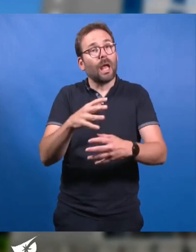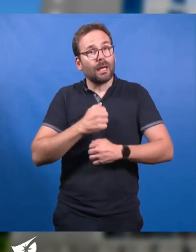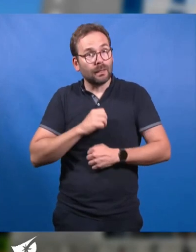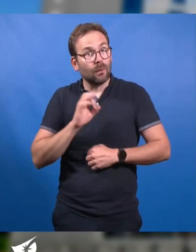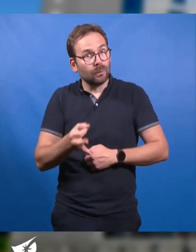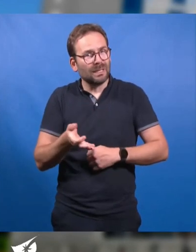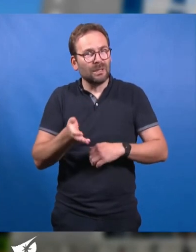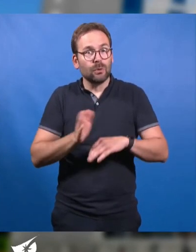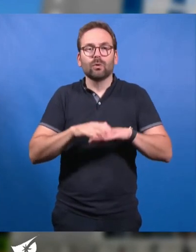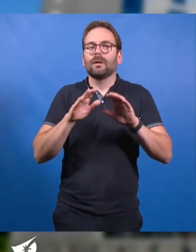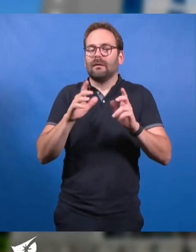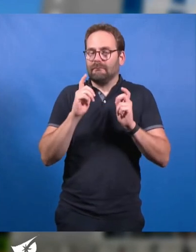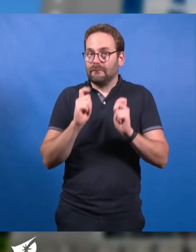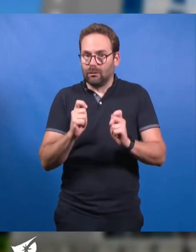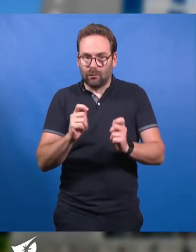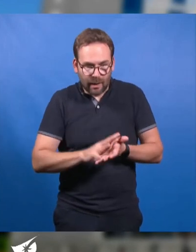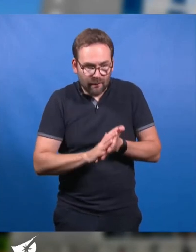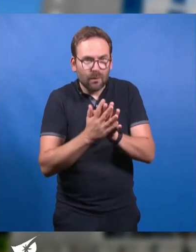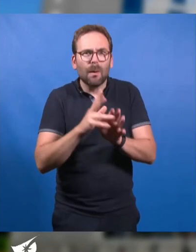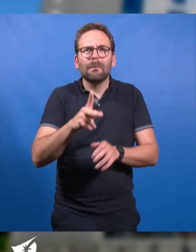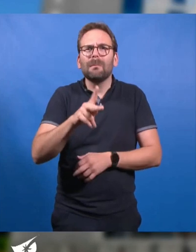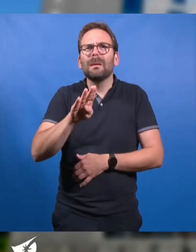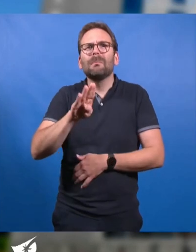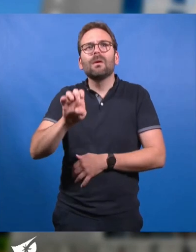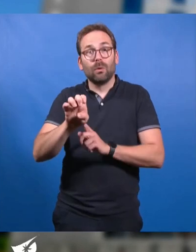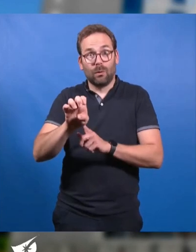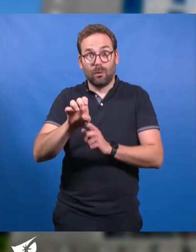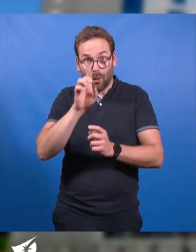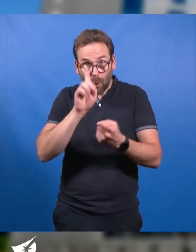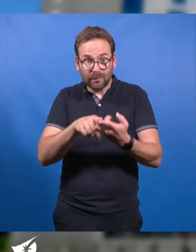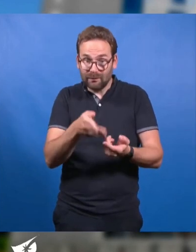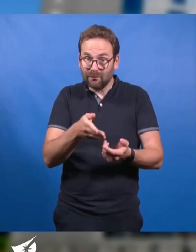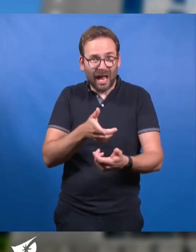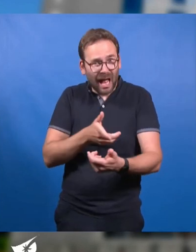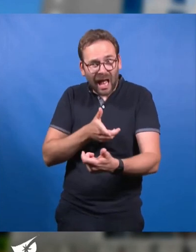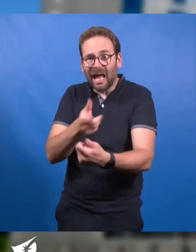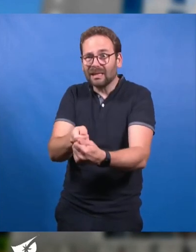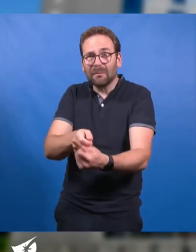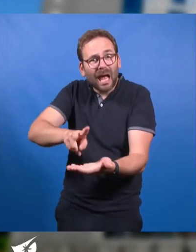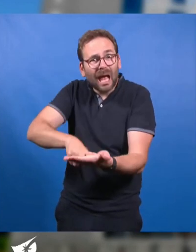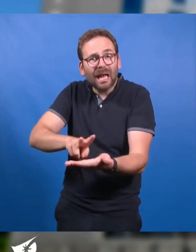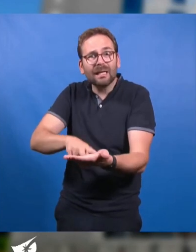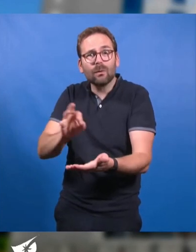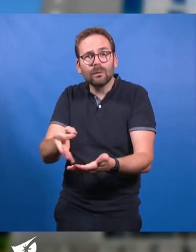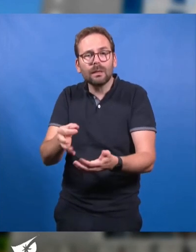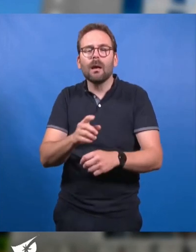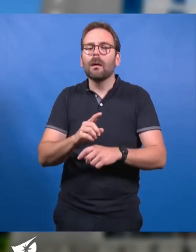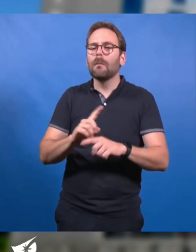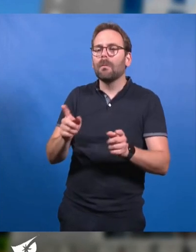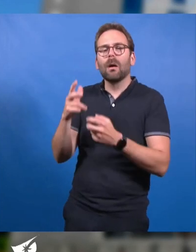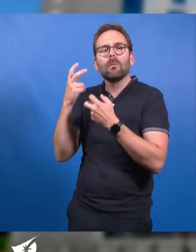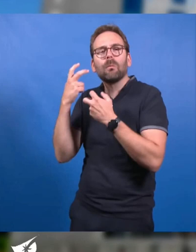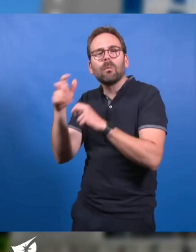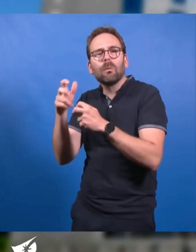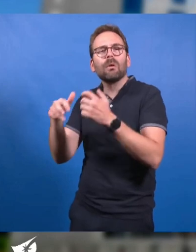mais resteront attentifs à l'évolution du PPBE afin qu'ils correspondent à la réalité et ne masquent pas les nuisances qu'implique